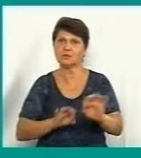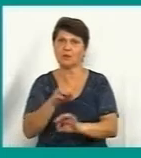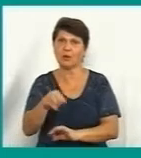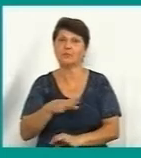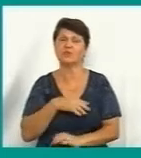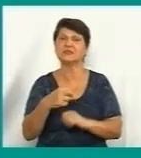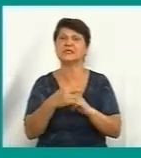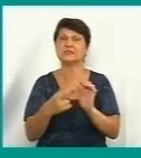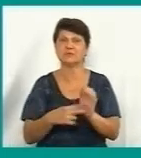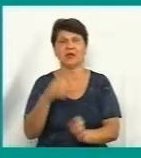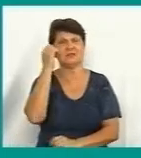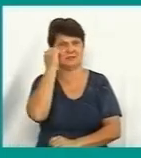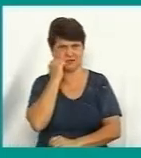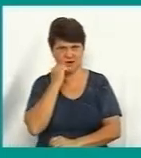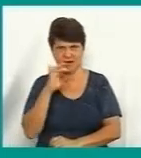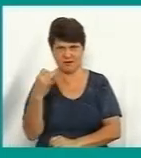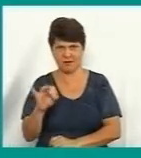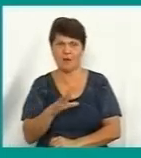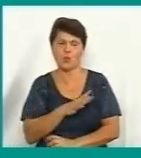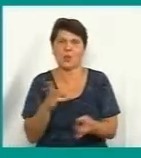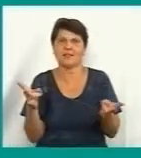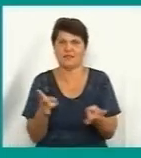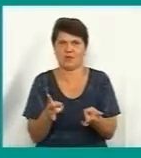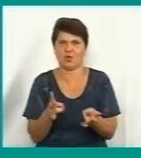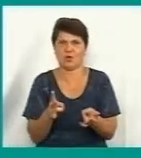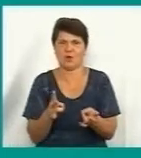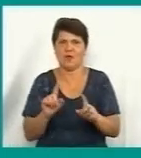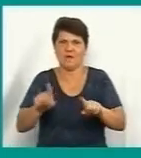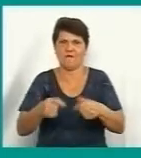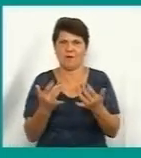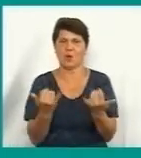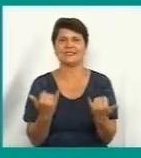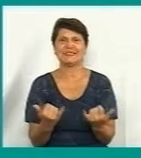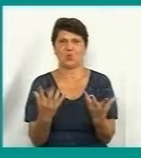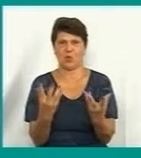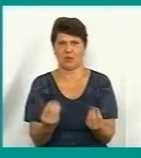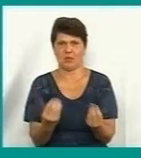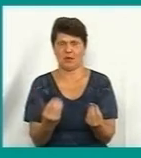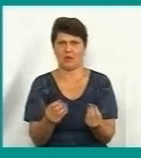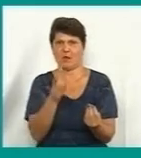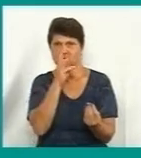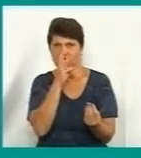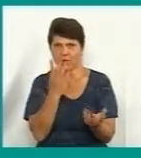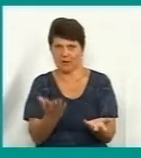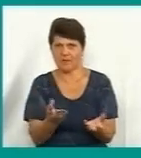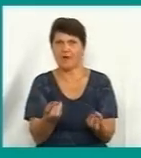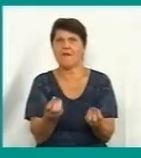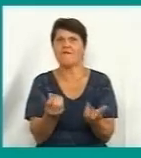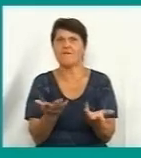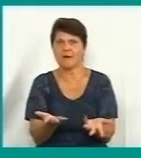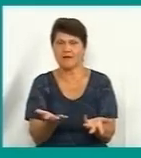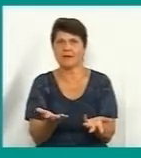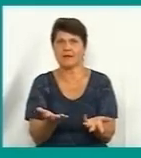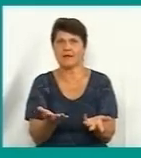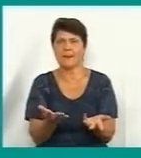року, він був досить застарілий. Була необхідність привести до вимог сьогодення заробітну плату, вартість впала на